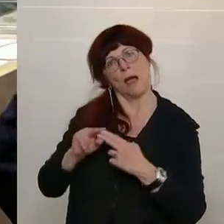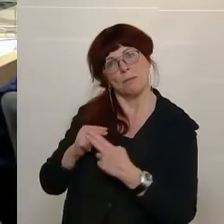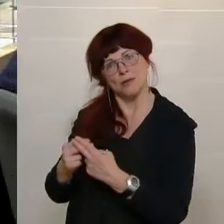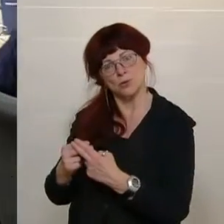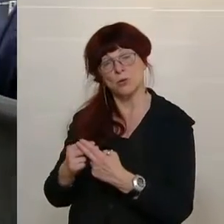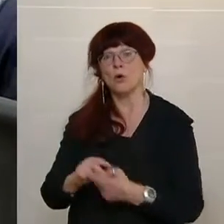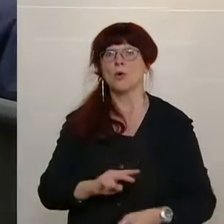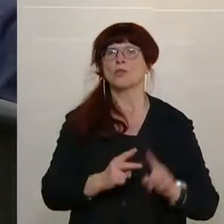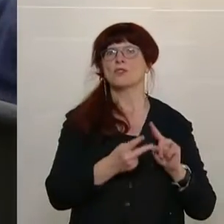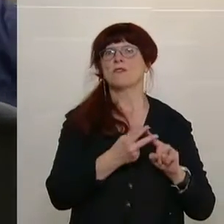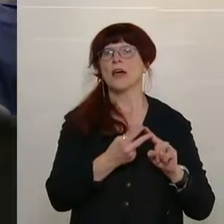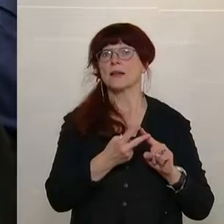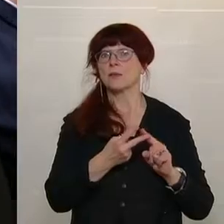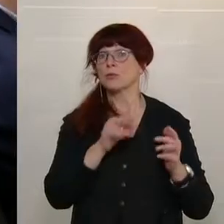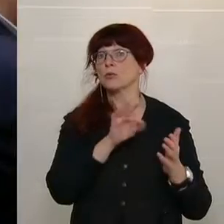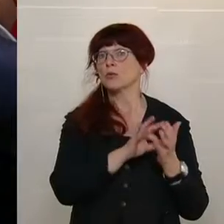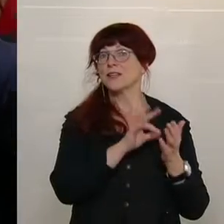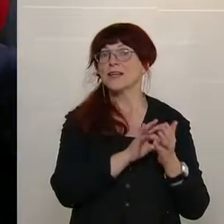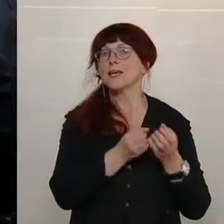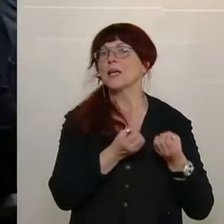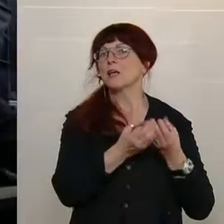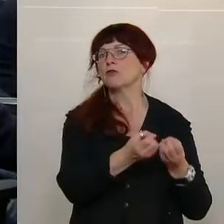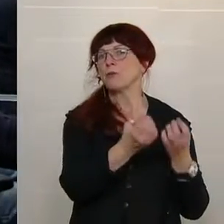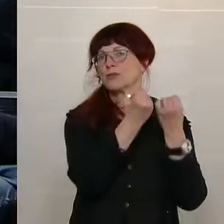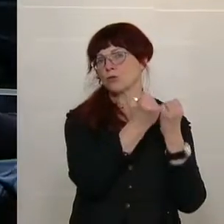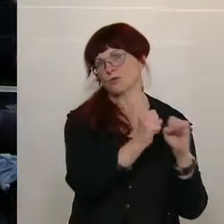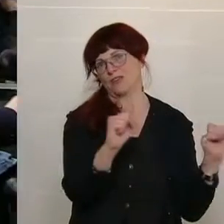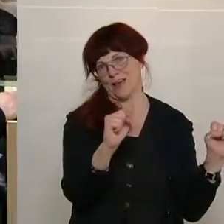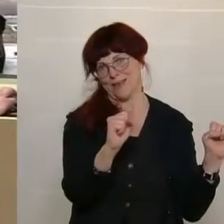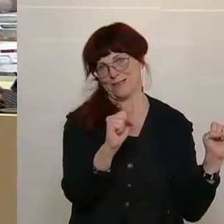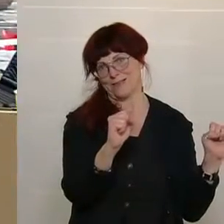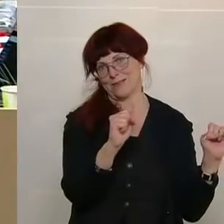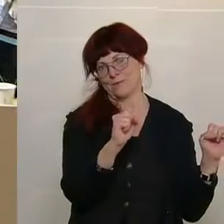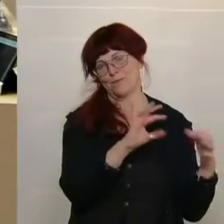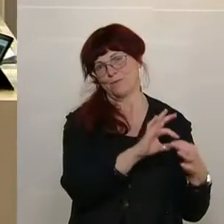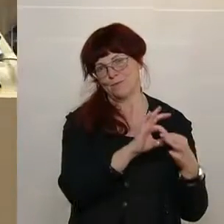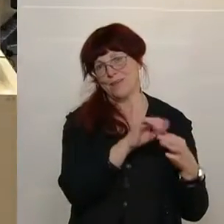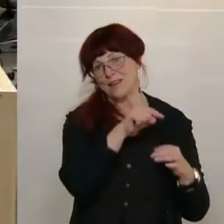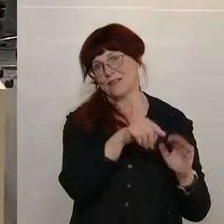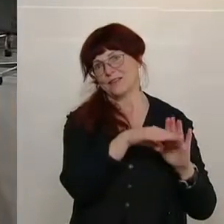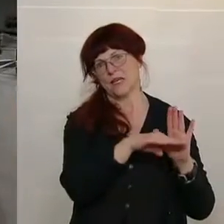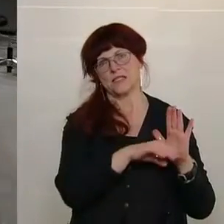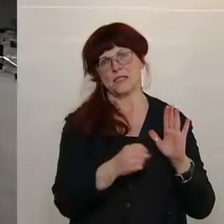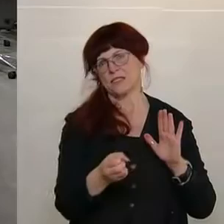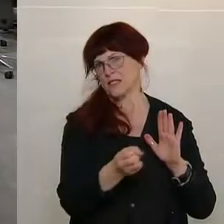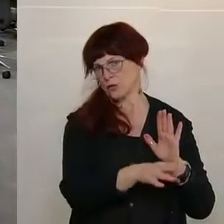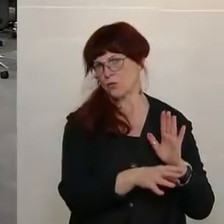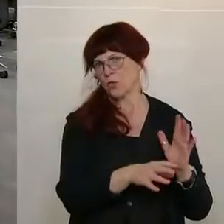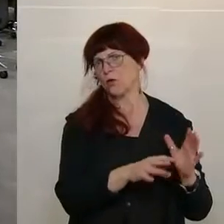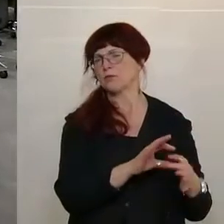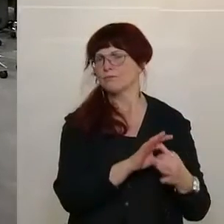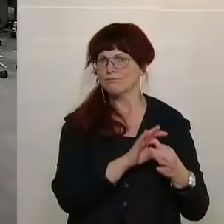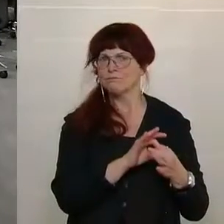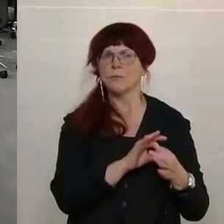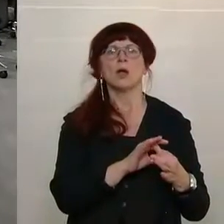das Thema der Informationsfreiheit. Darauf möchte ich noch eingehen, weil dieser Gesetzesentwurf ja einhergeht mit einer